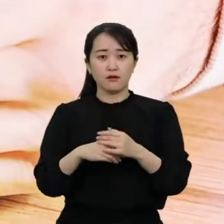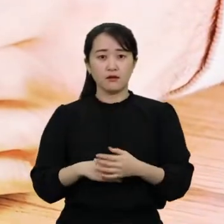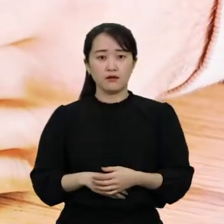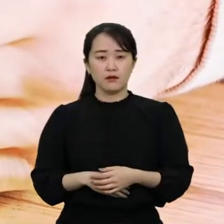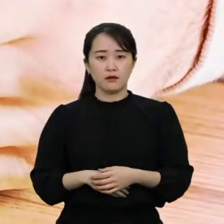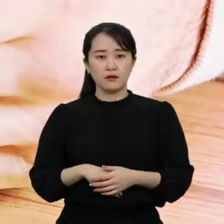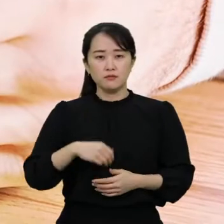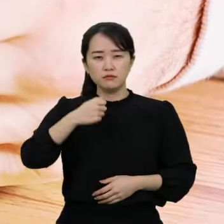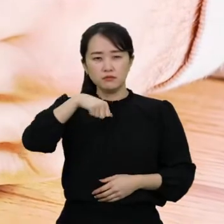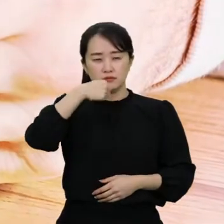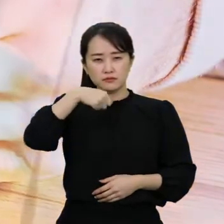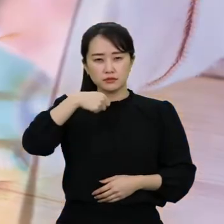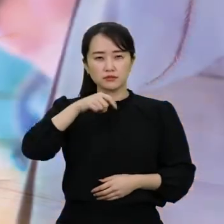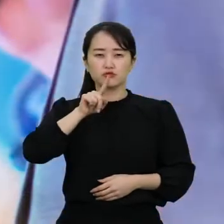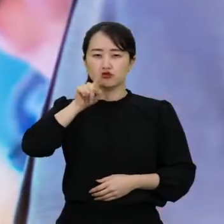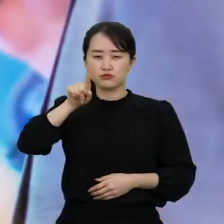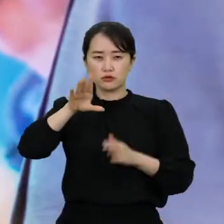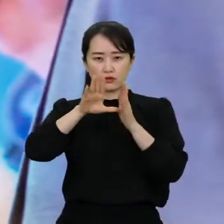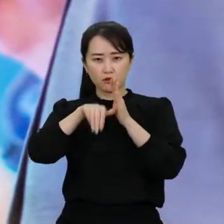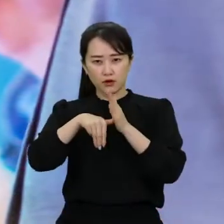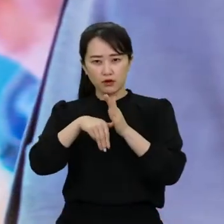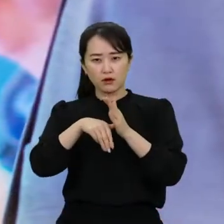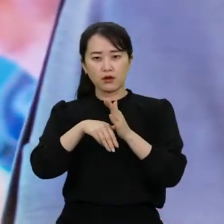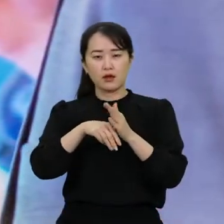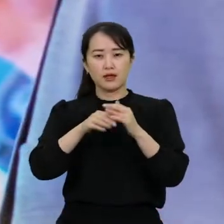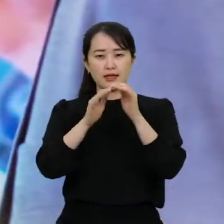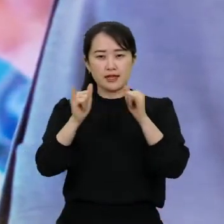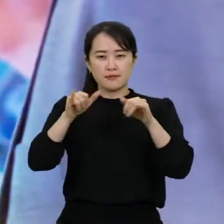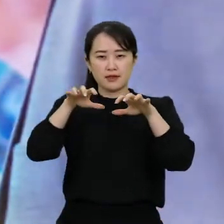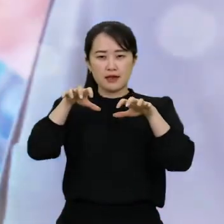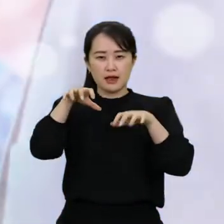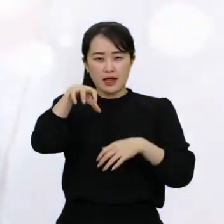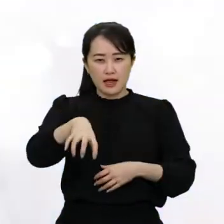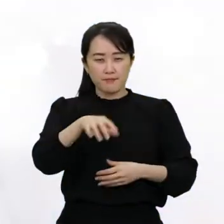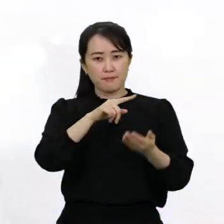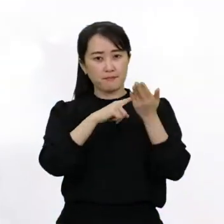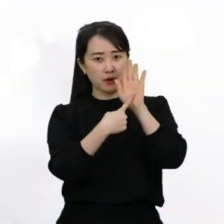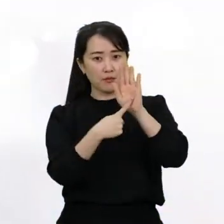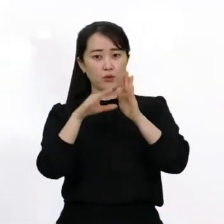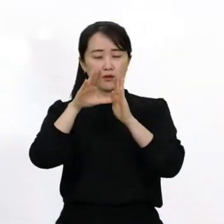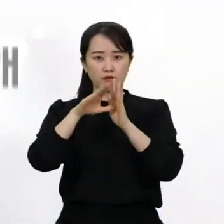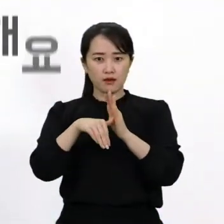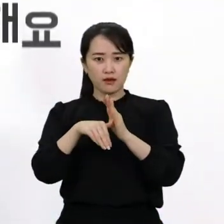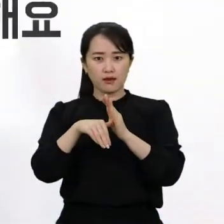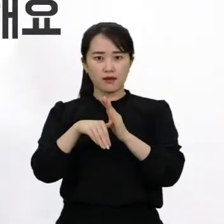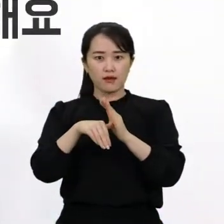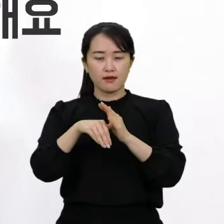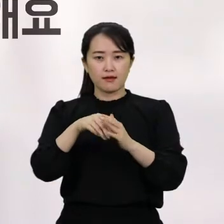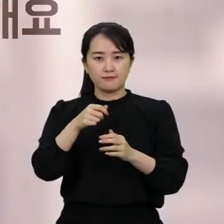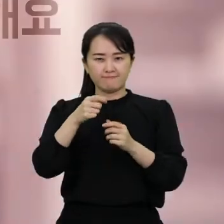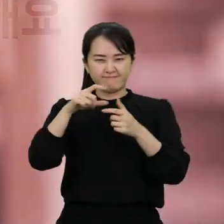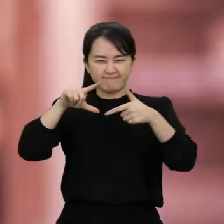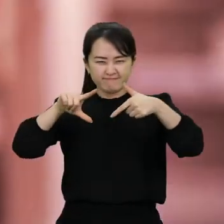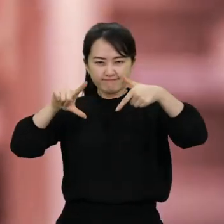음식에서 메뉴판을 볼 때나 사람들 앞에서 발표를 할 때 확대경이 필요해요.